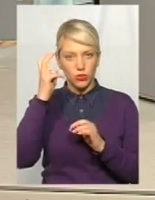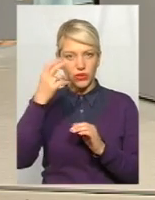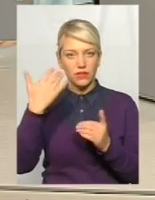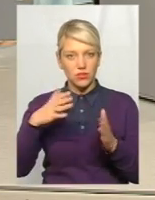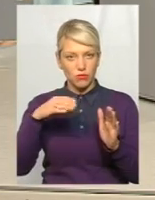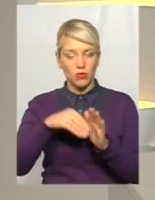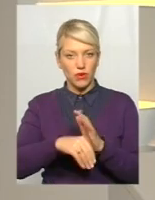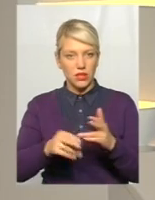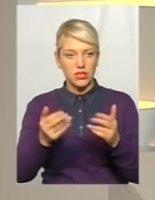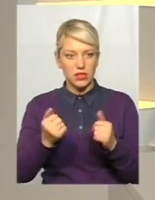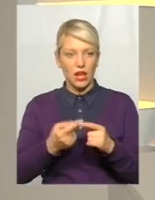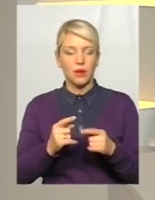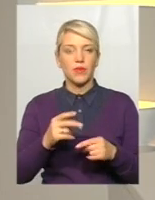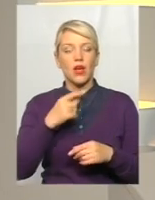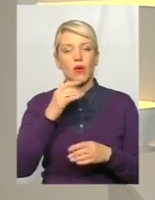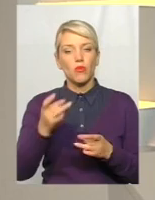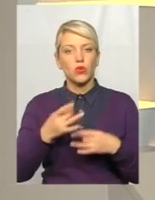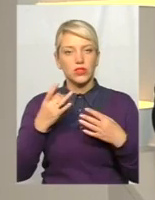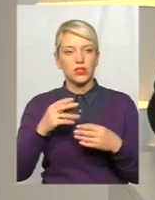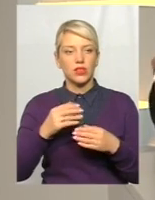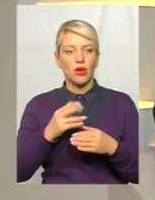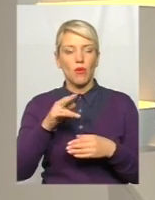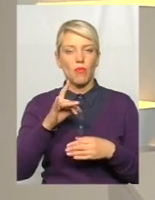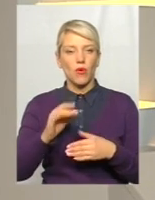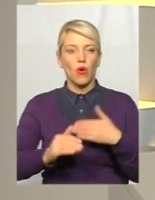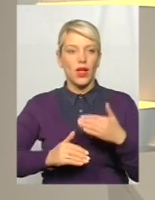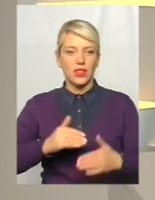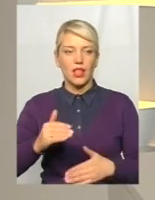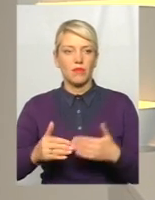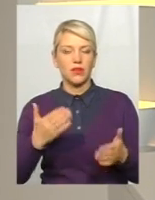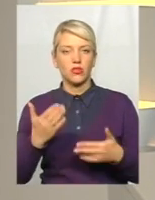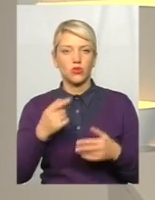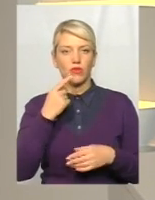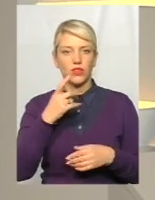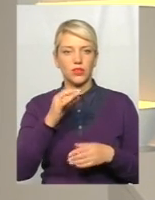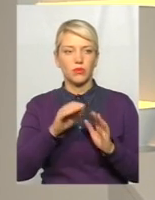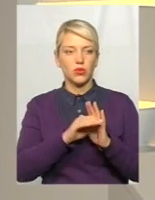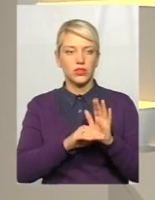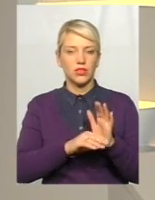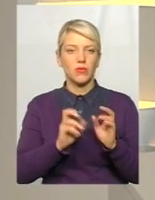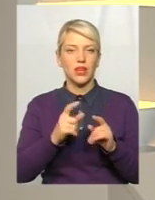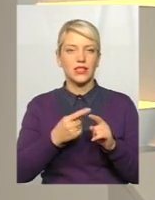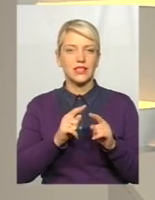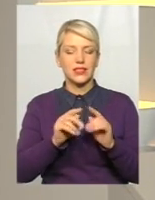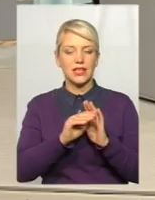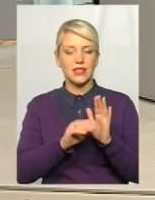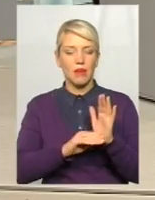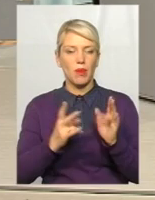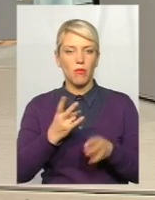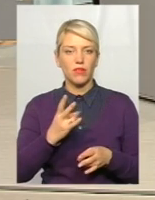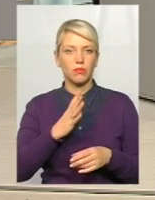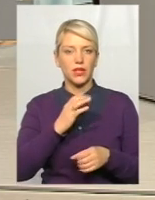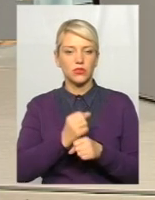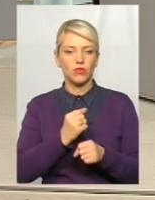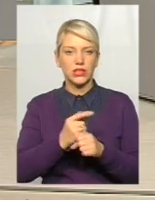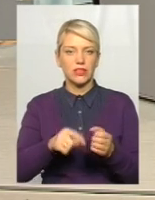впроваджується, От розкажіть про етапи. Як взагалі, якщо брати Хмельницьке, як ця система має запрацювати? Скільки це